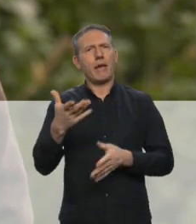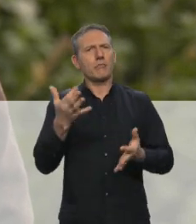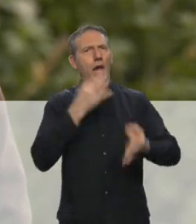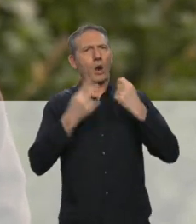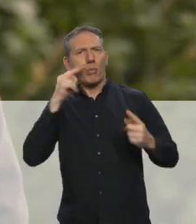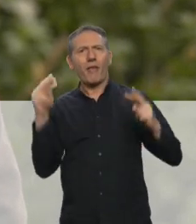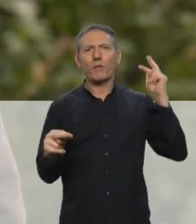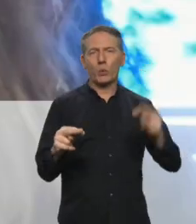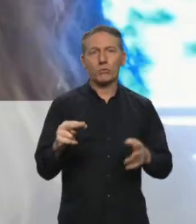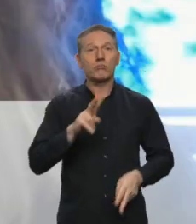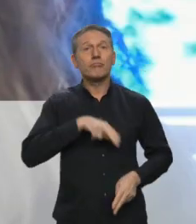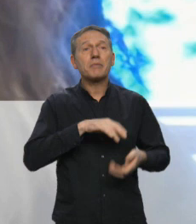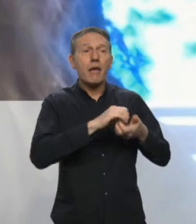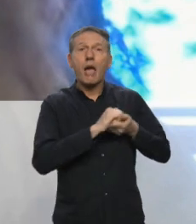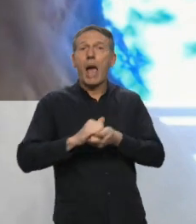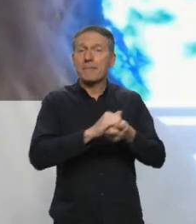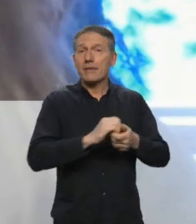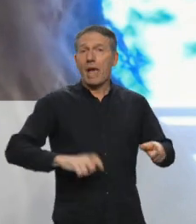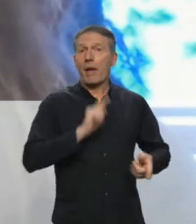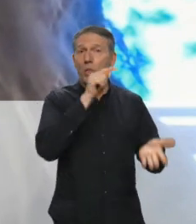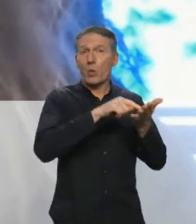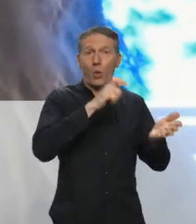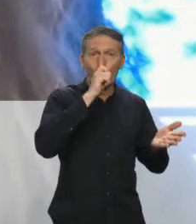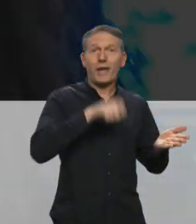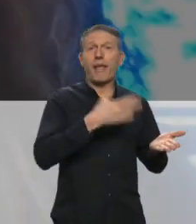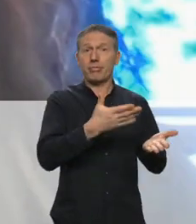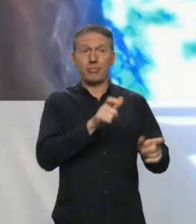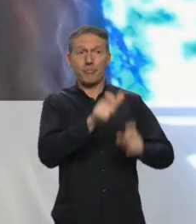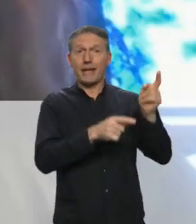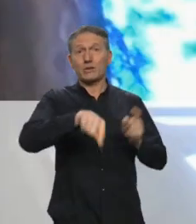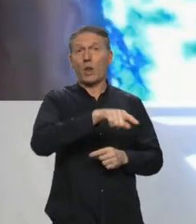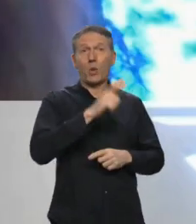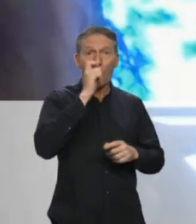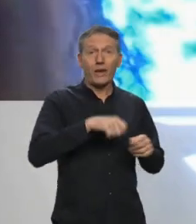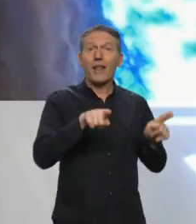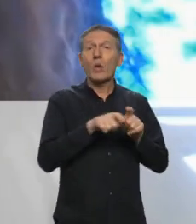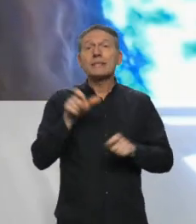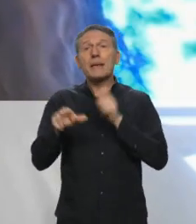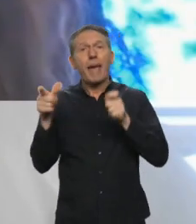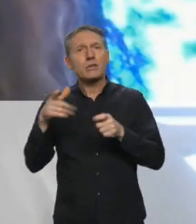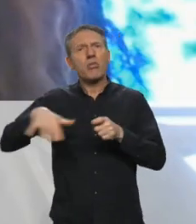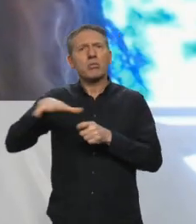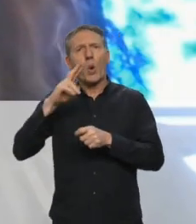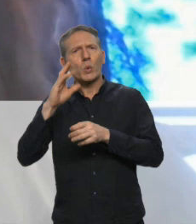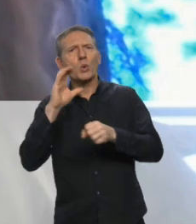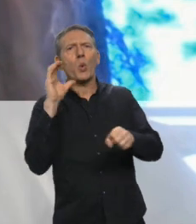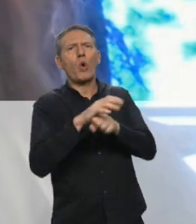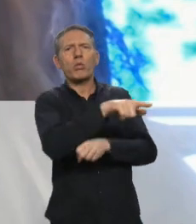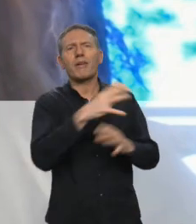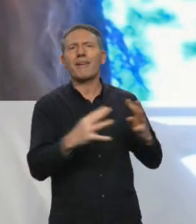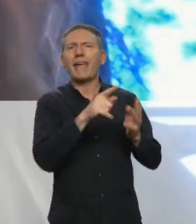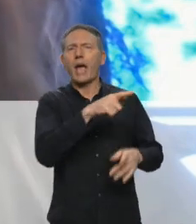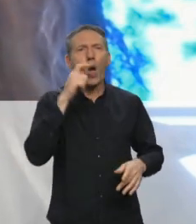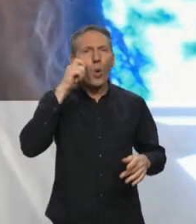nous racontent leur point de vue. Mes amis et mes camarades sont actuellement en Ukraine. En ce moment, les Ukrainiens, mais aussi les opposants et